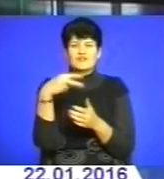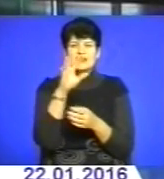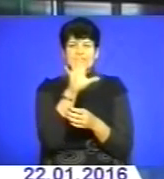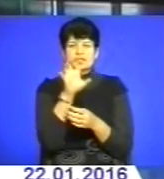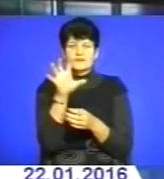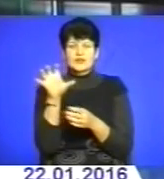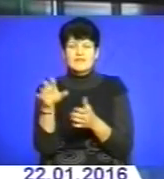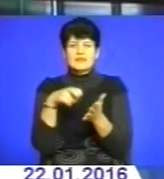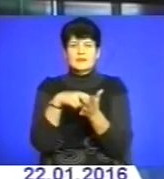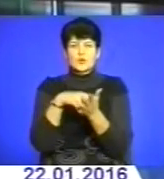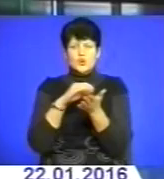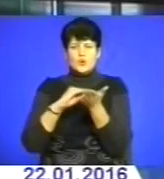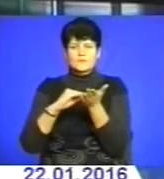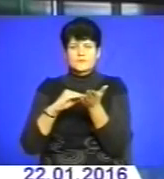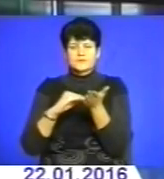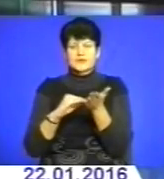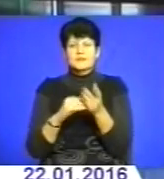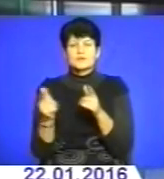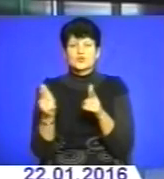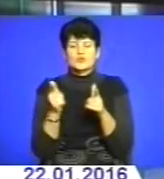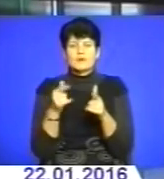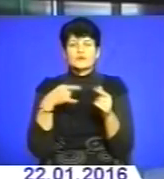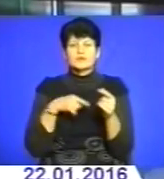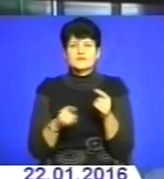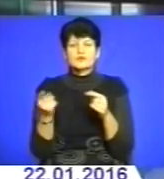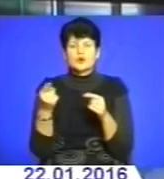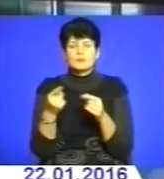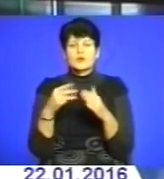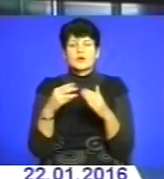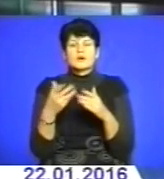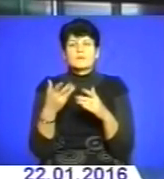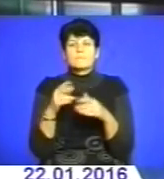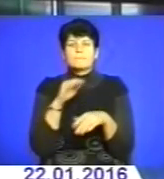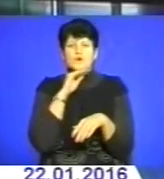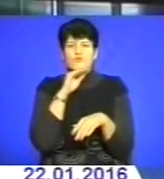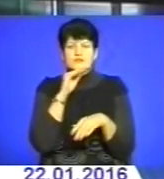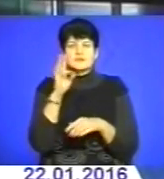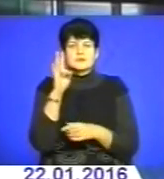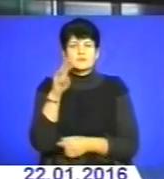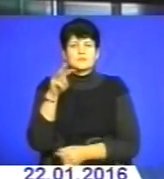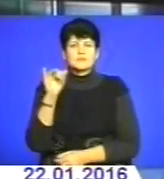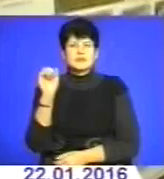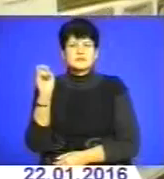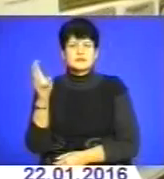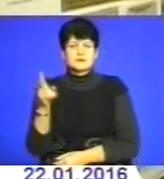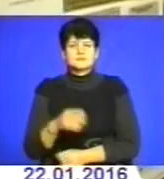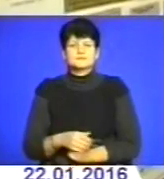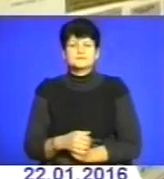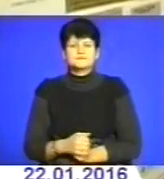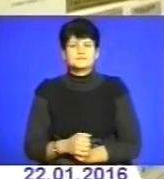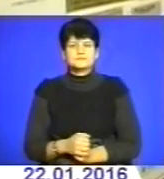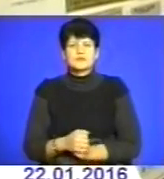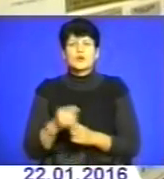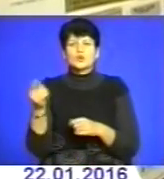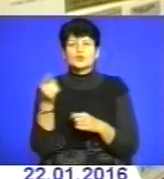листівок. Підготував в експозицію уродженець Тернопільщини доктор історичних наук професор Нестор Мизак. У